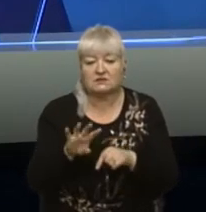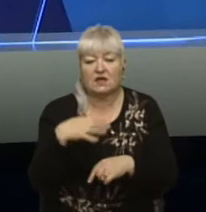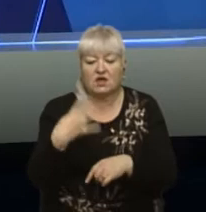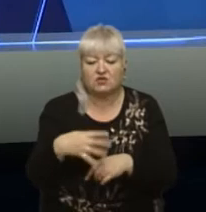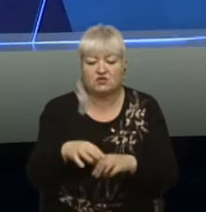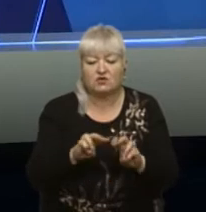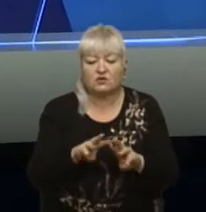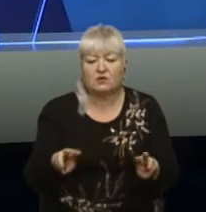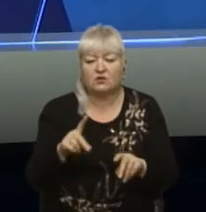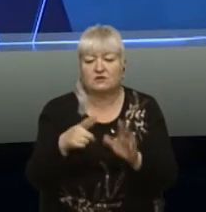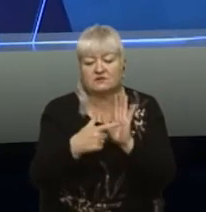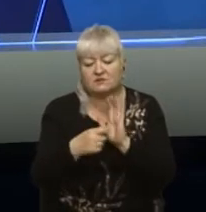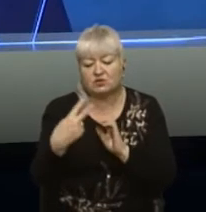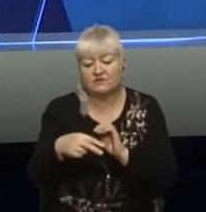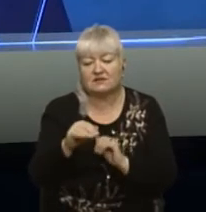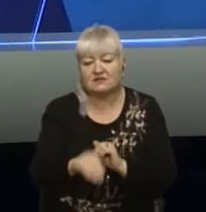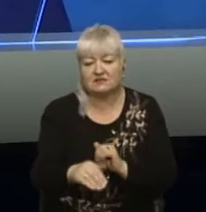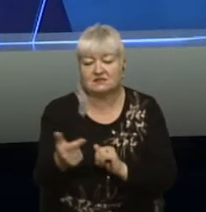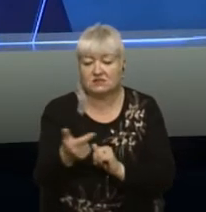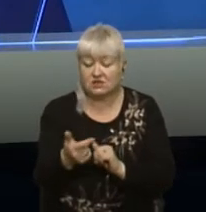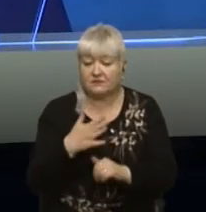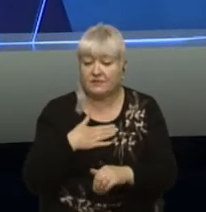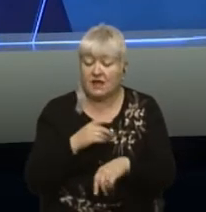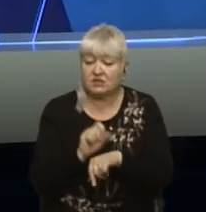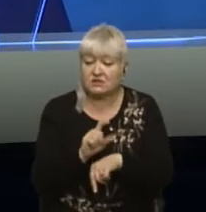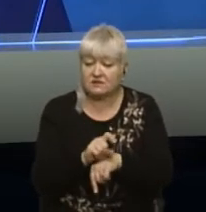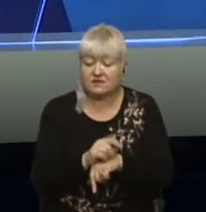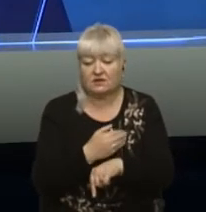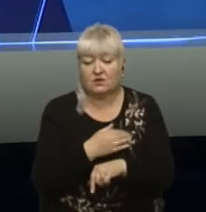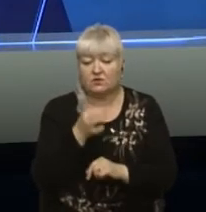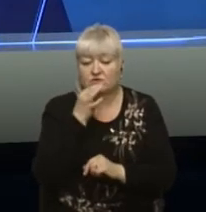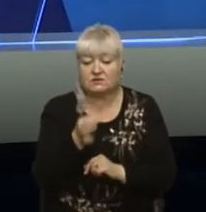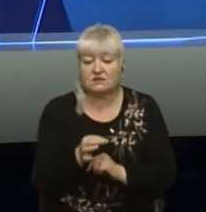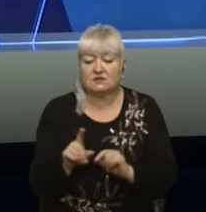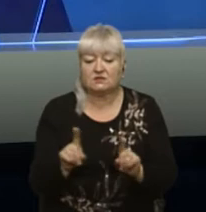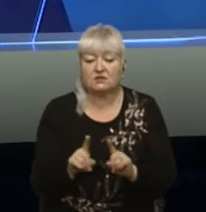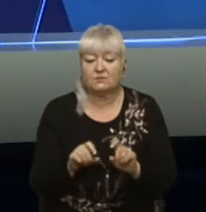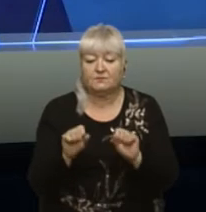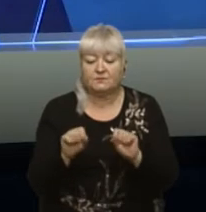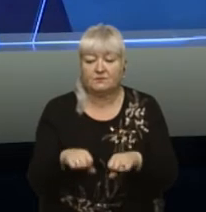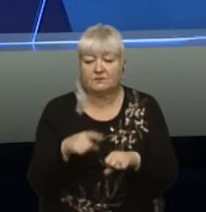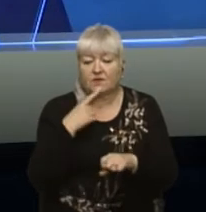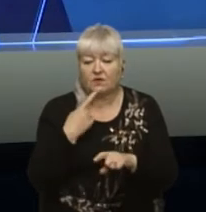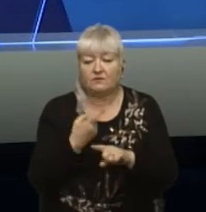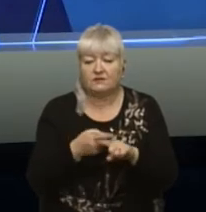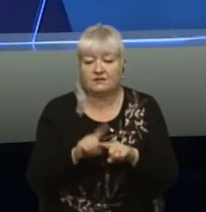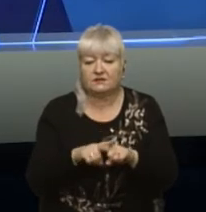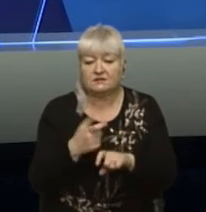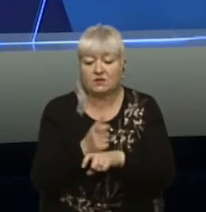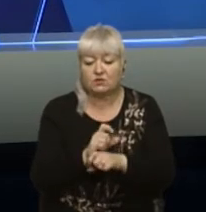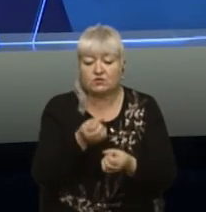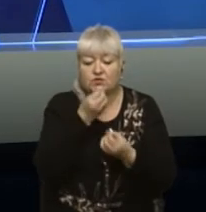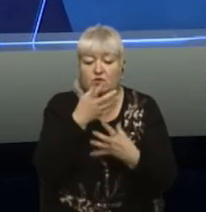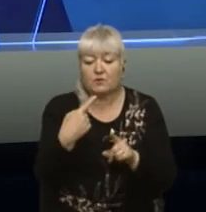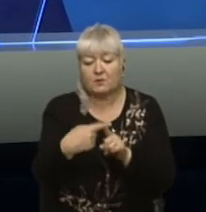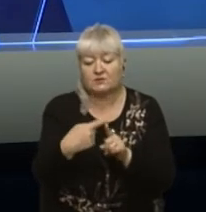тисяч гривень. Наше завдання, і взагалі, хочу сказати, що можна говорити, що це є досить добра і позитивна новина для